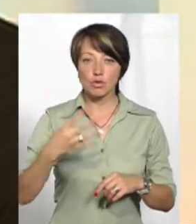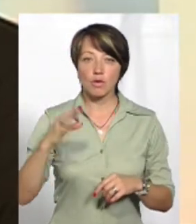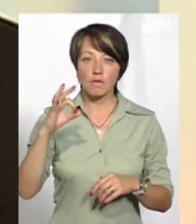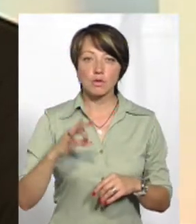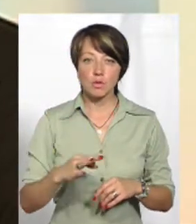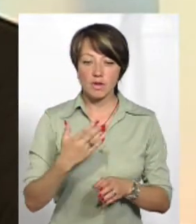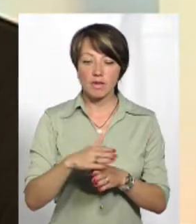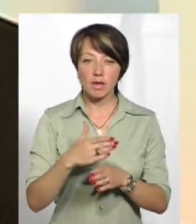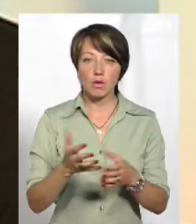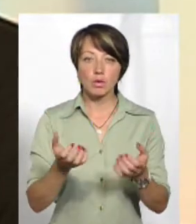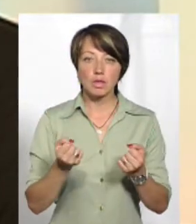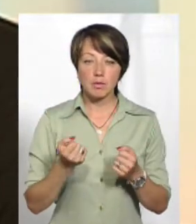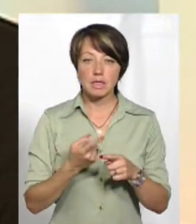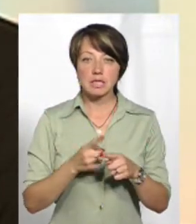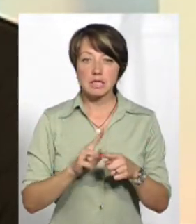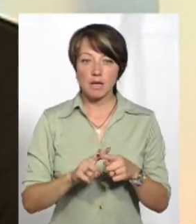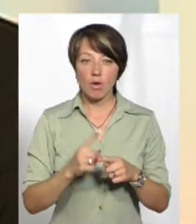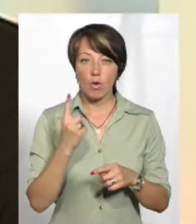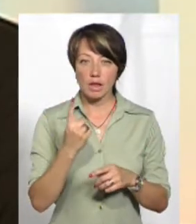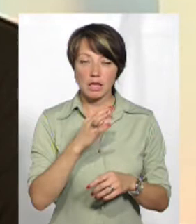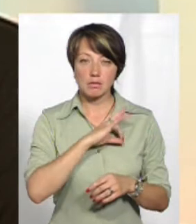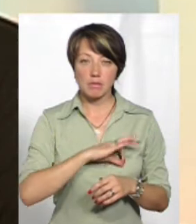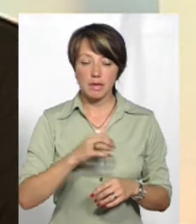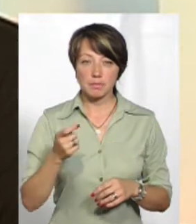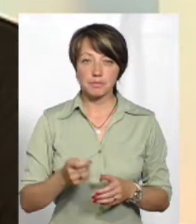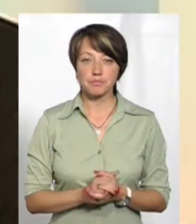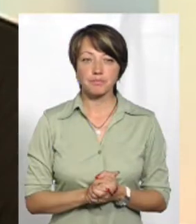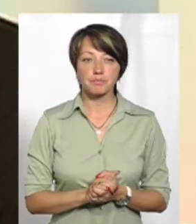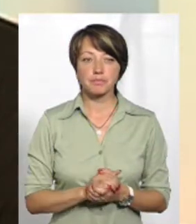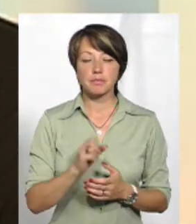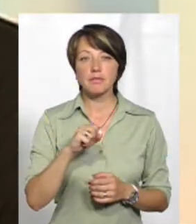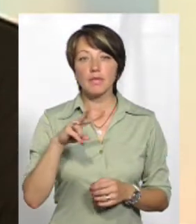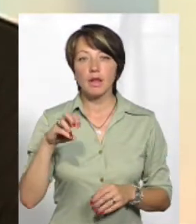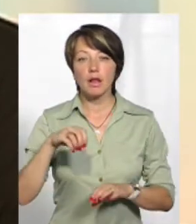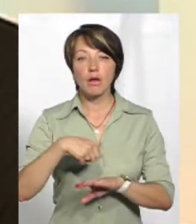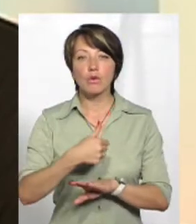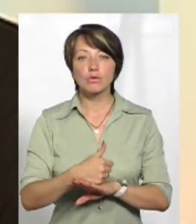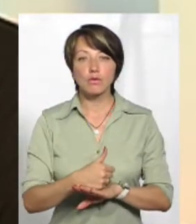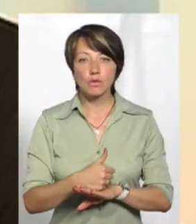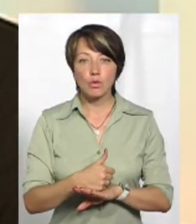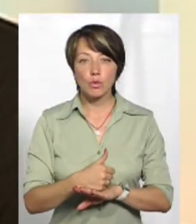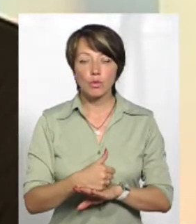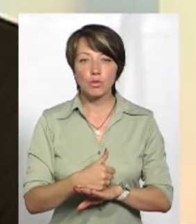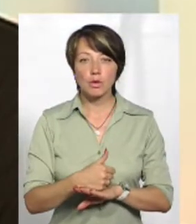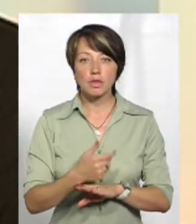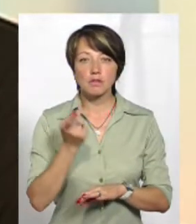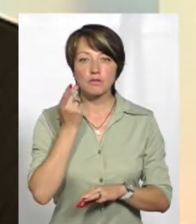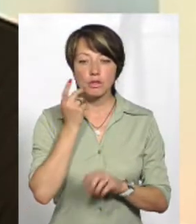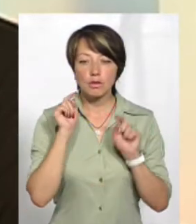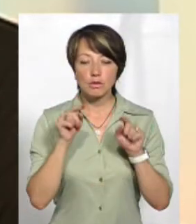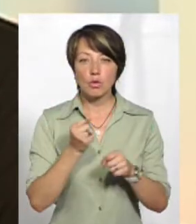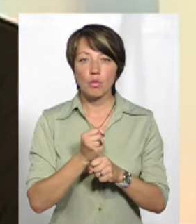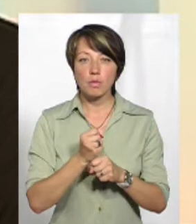% видатків отримали, тобто це одна із пільг. Але основною, знаєте, ми завжди